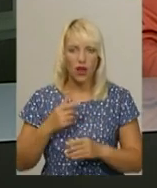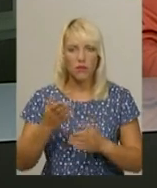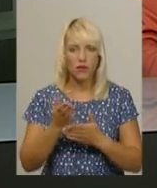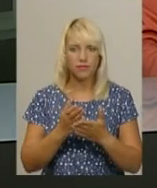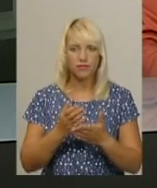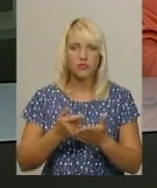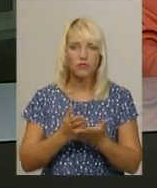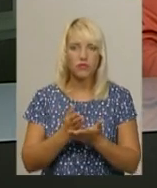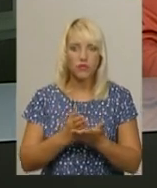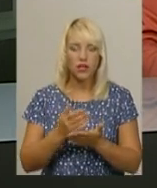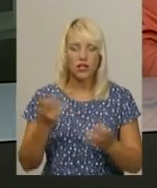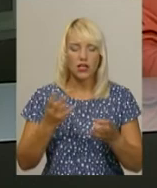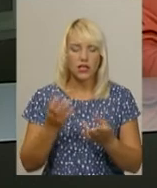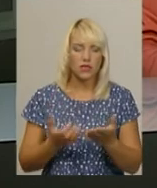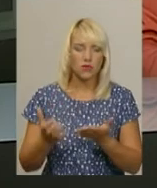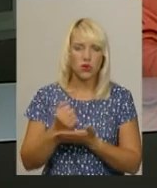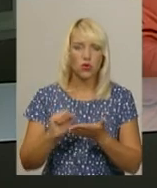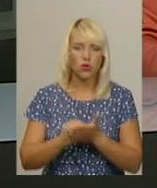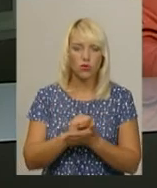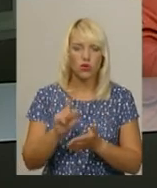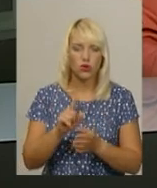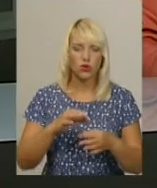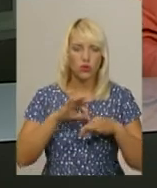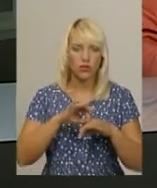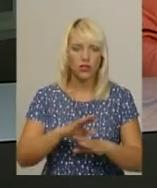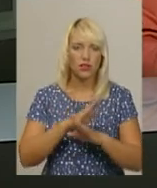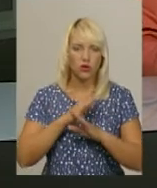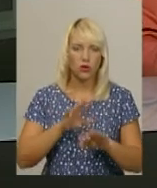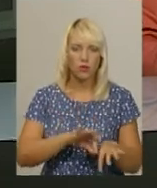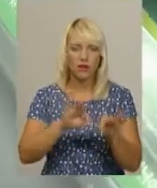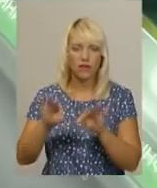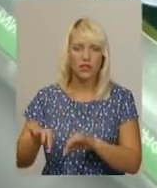необхідних документів, аби тіло загиблого перевести до Шепетівки.